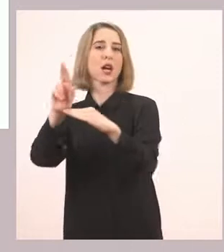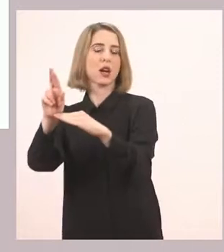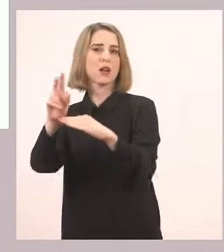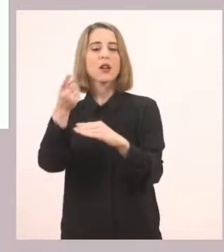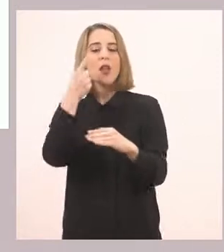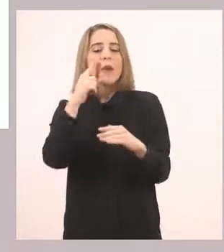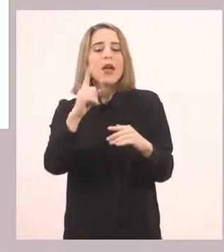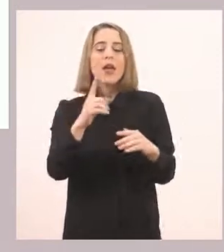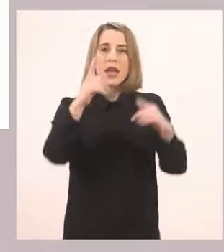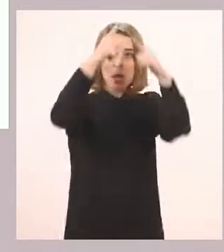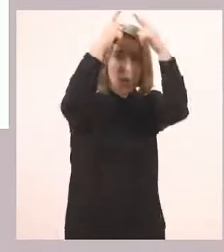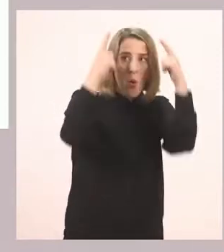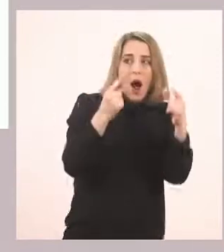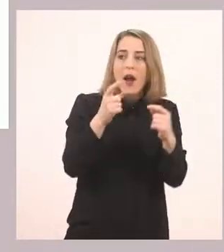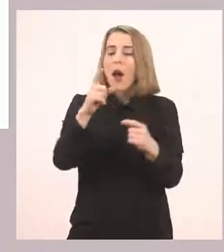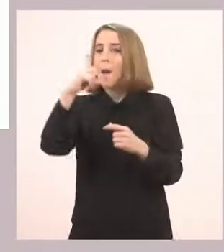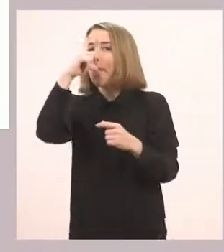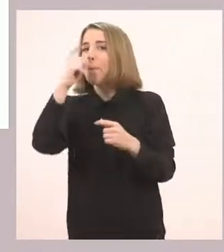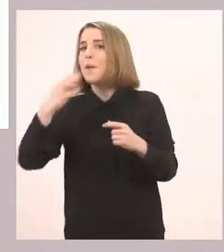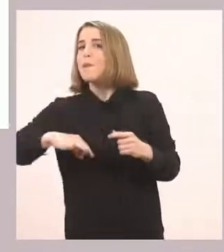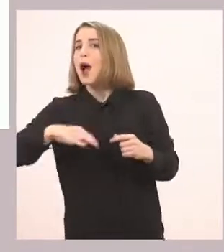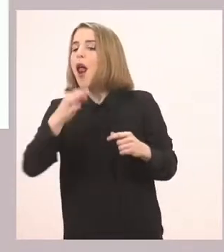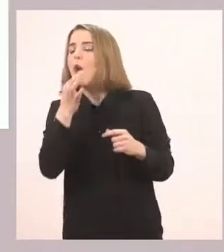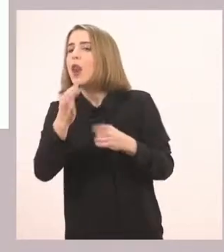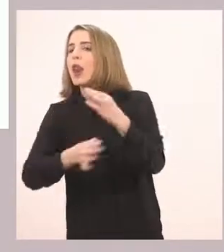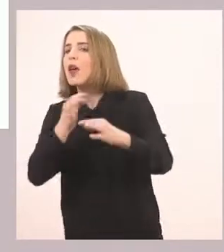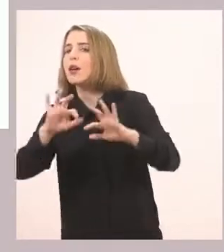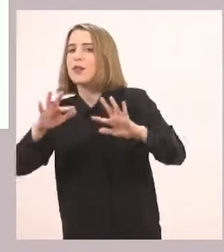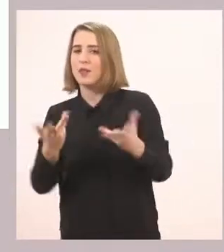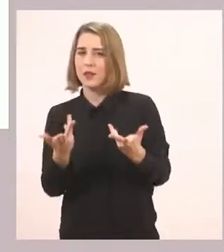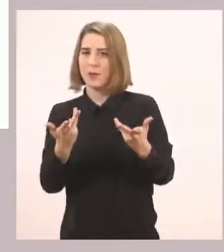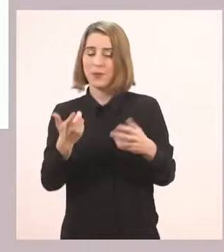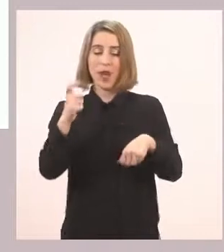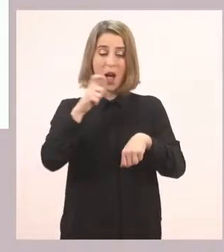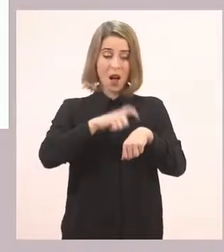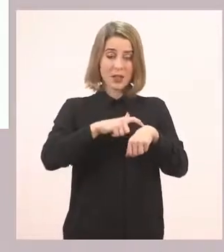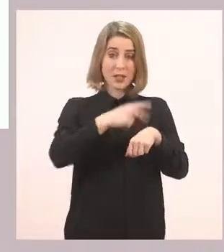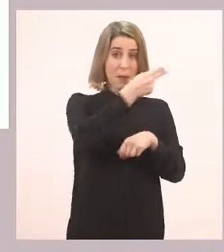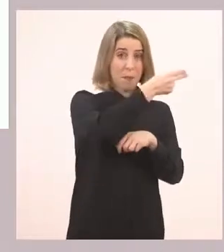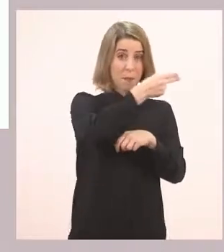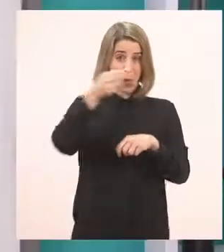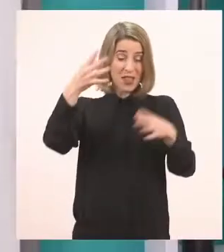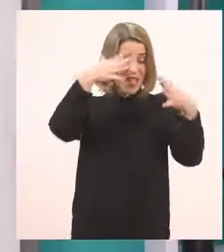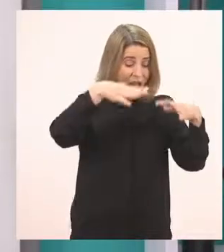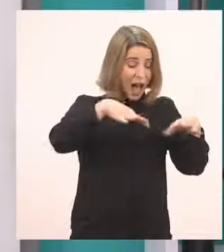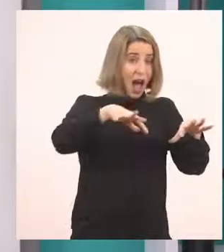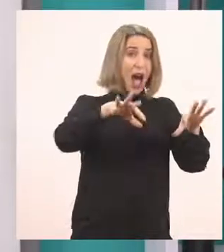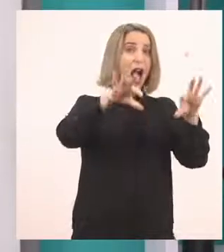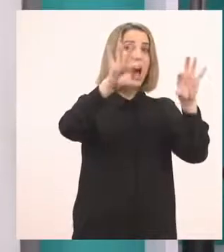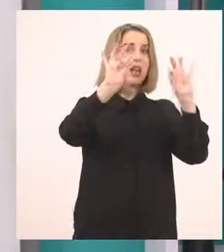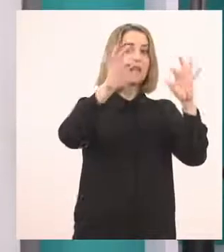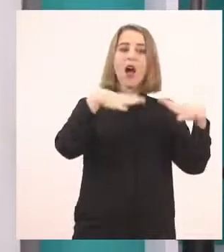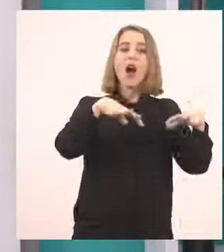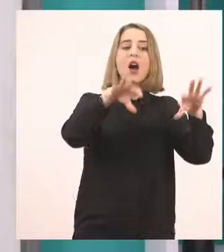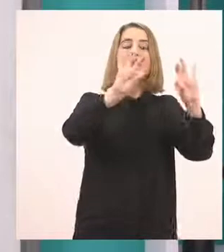παπαγάλο. Λοιπόν, όταν ξεκινάμε μία πρόταση. Πώς ξεκινάμε,